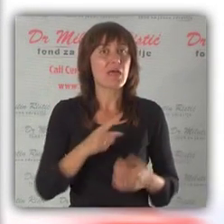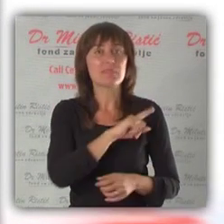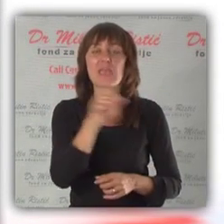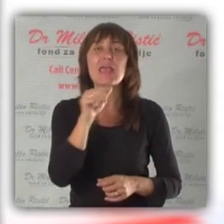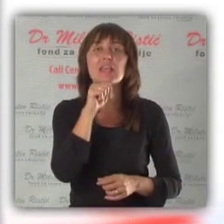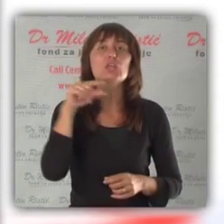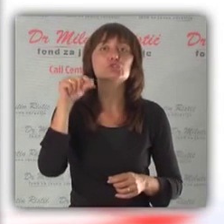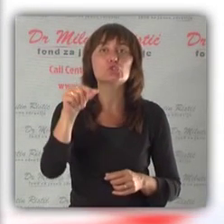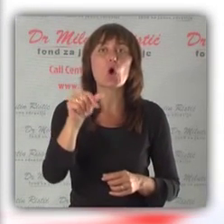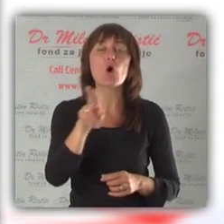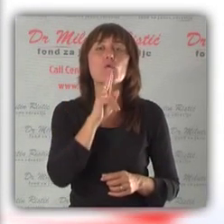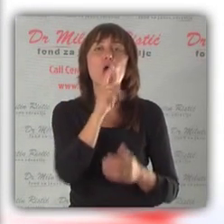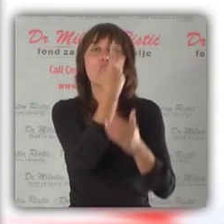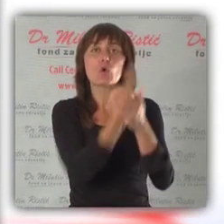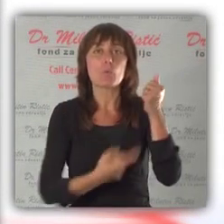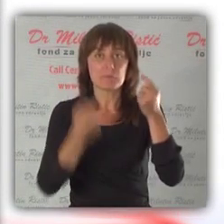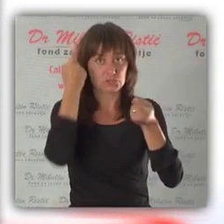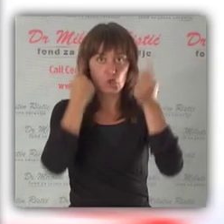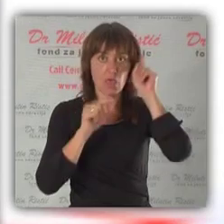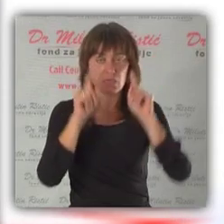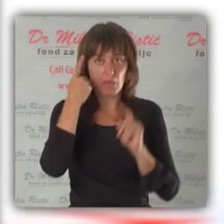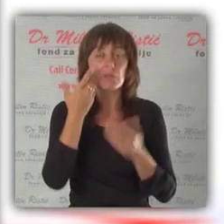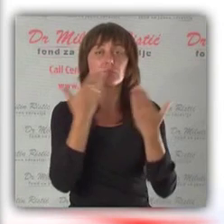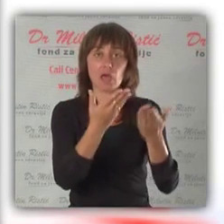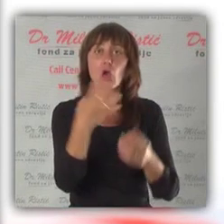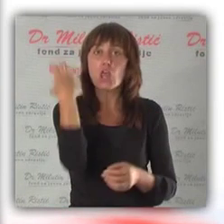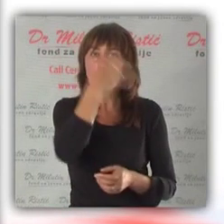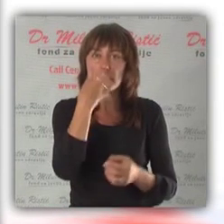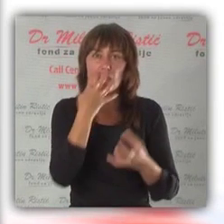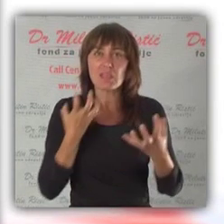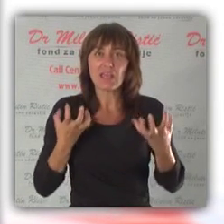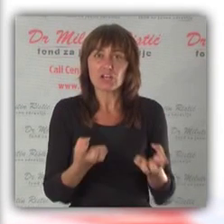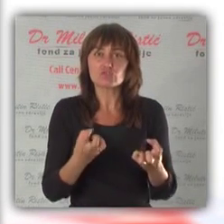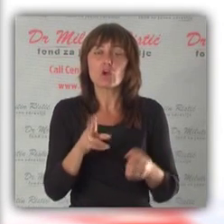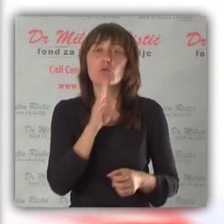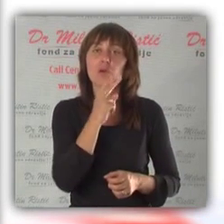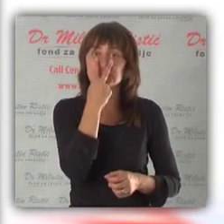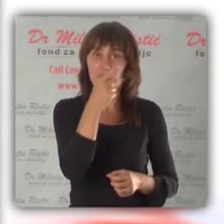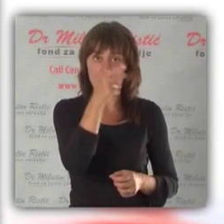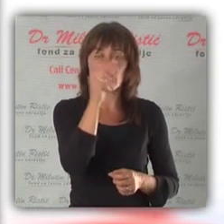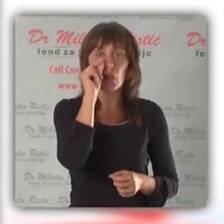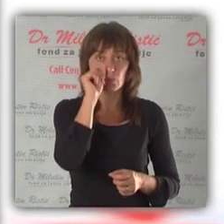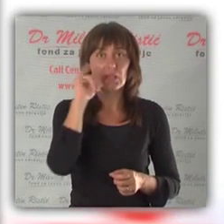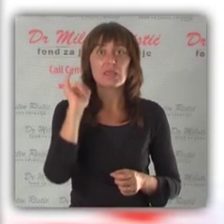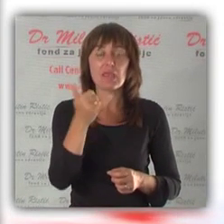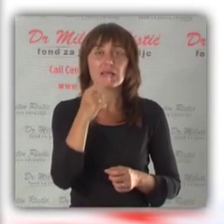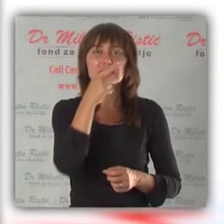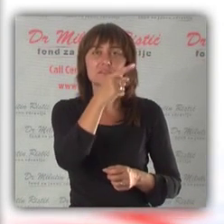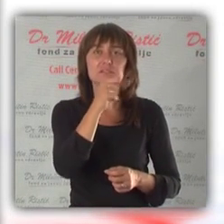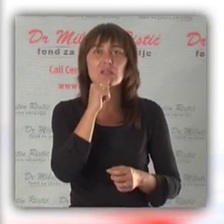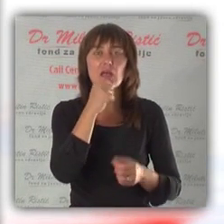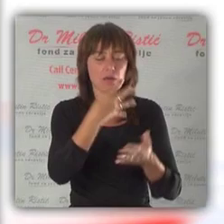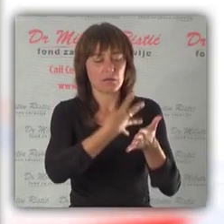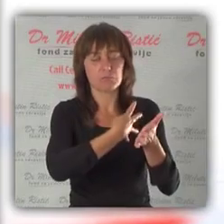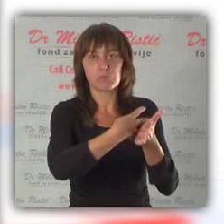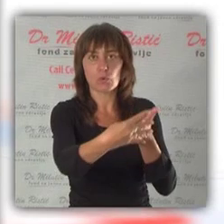vodu u organizam, a ne i sol koji ugubi znojenjem. Tako da, toplotni grčevi koji se vidjaju u ovakvih ljudi